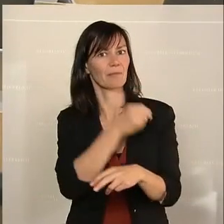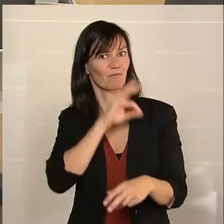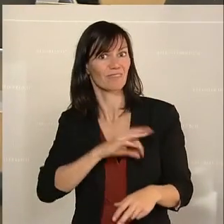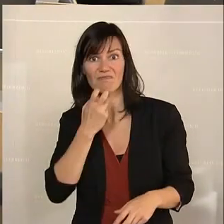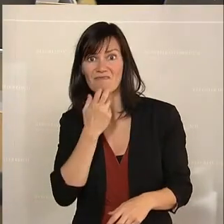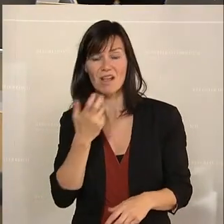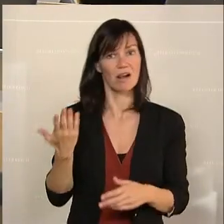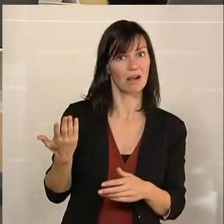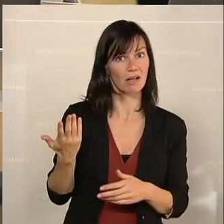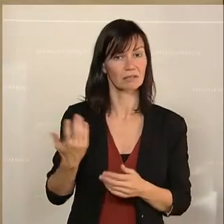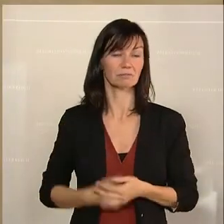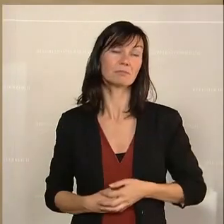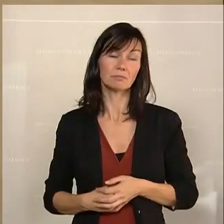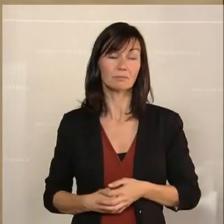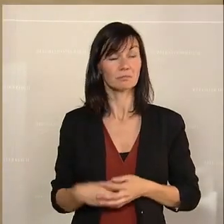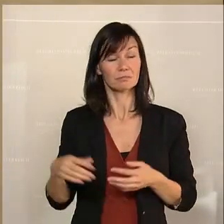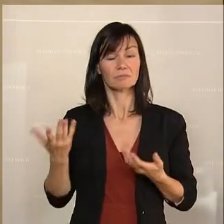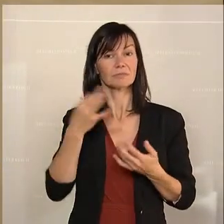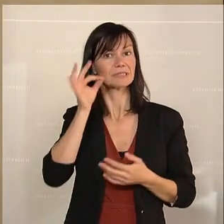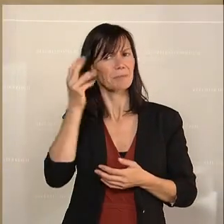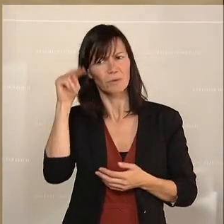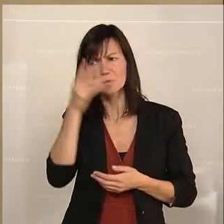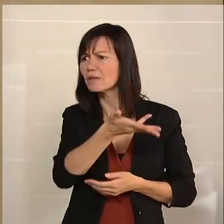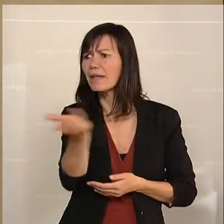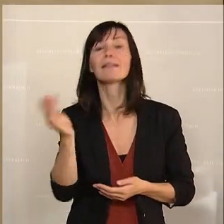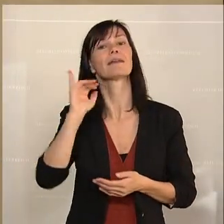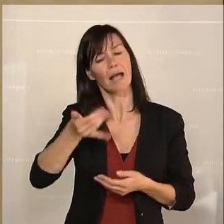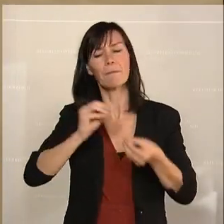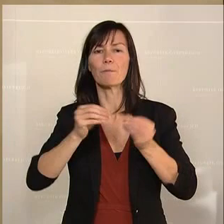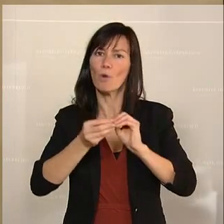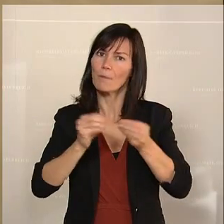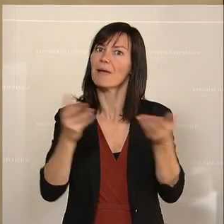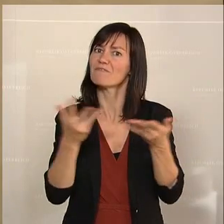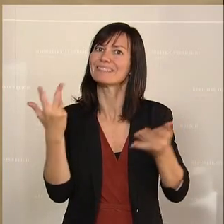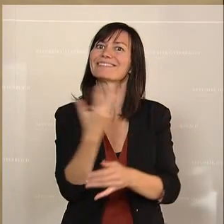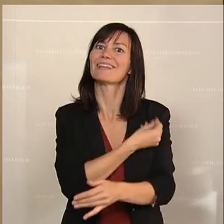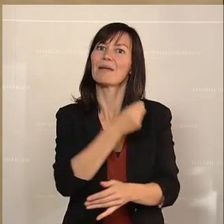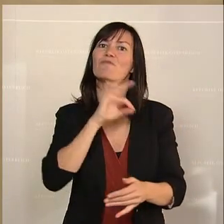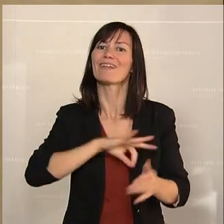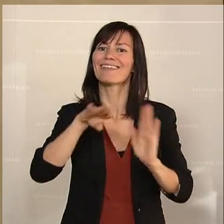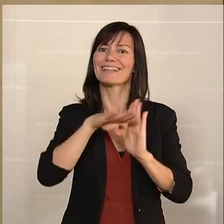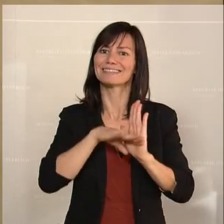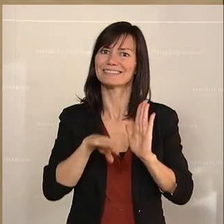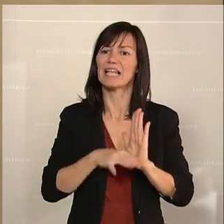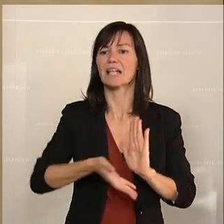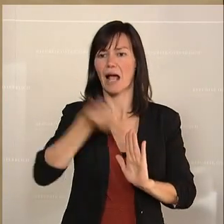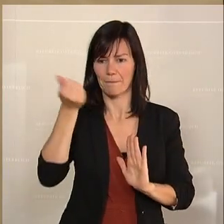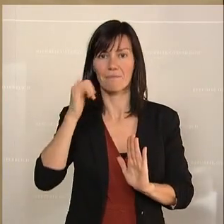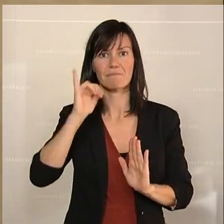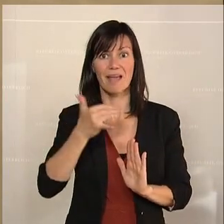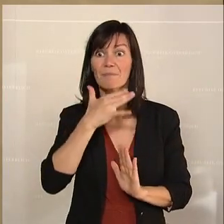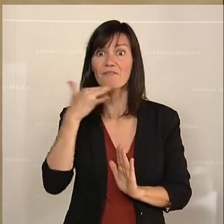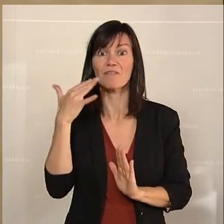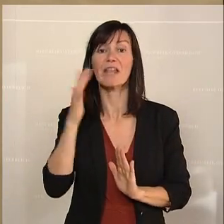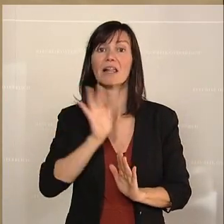Und meine Damen und Herren, die Problematik ist ja, das Impfpflichtgesetz an und für sich ist abgeschafft. Aber viele Bürger